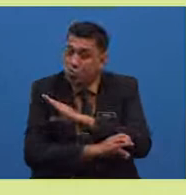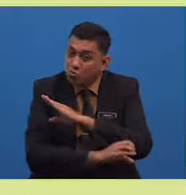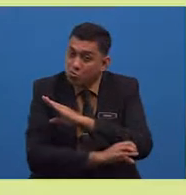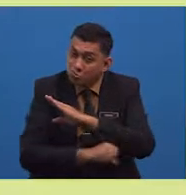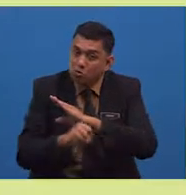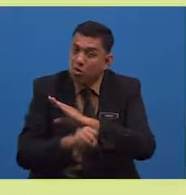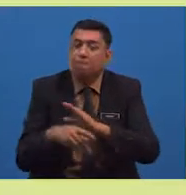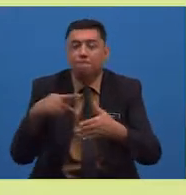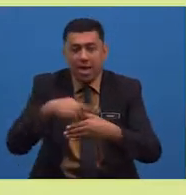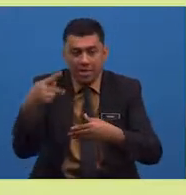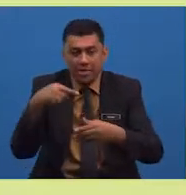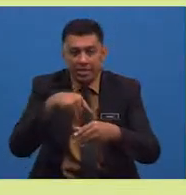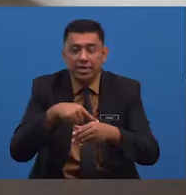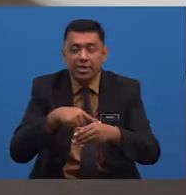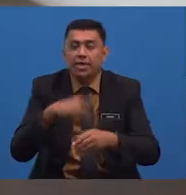kayangan.